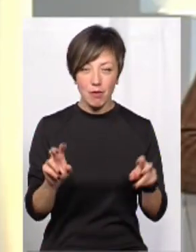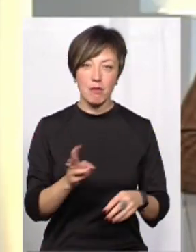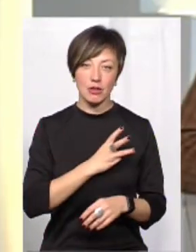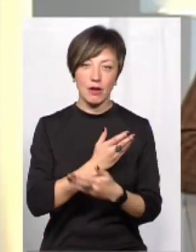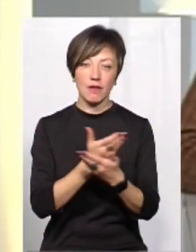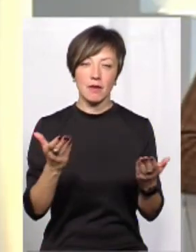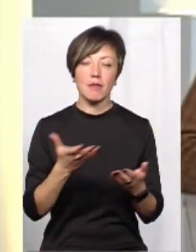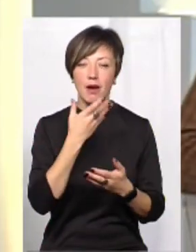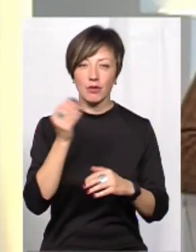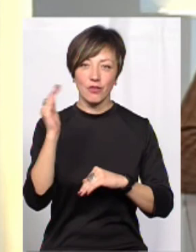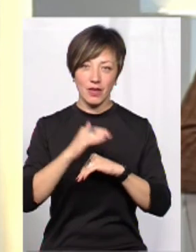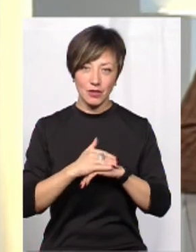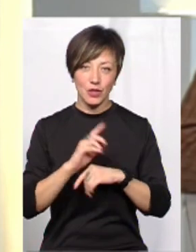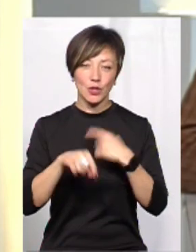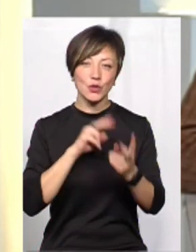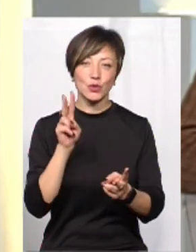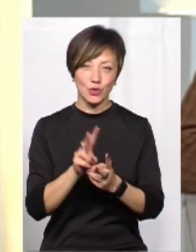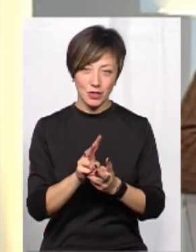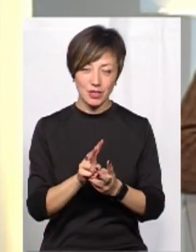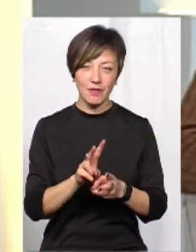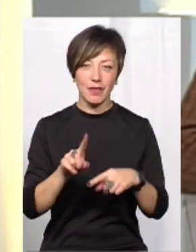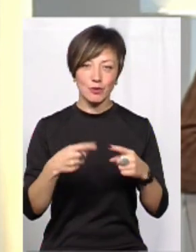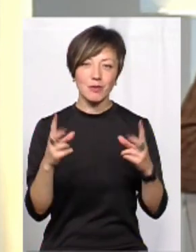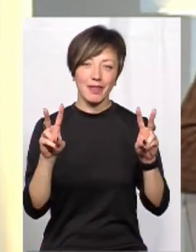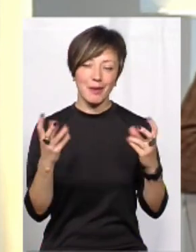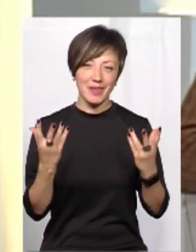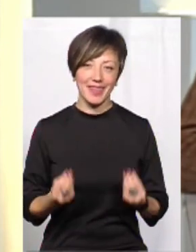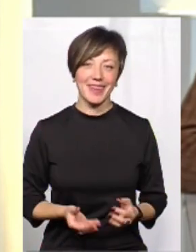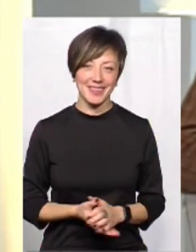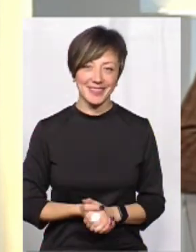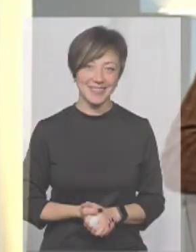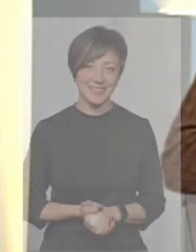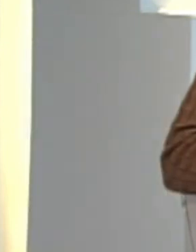всім гарного вечора та до зустрічі у наступні темі дня.